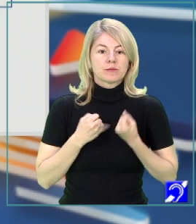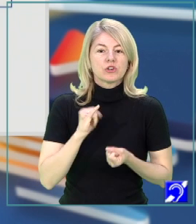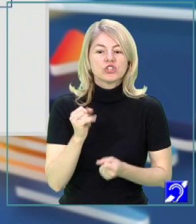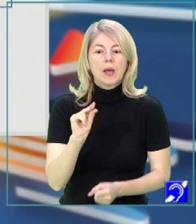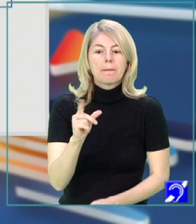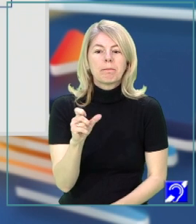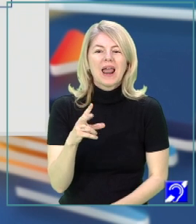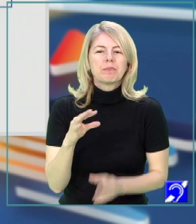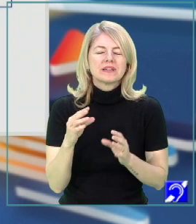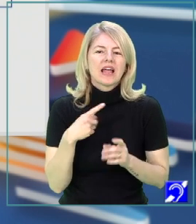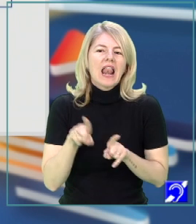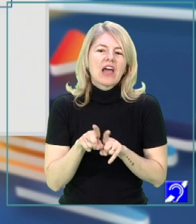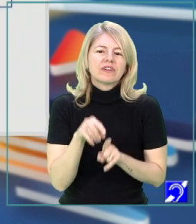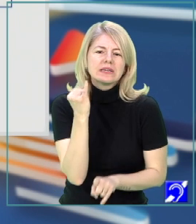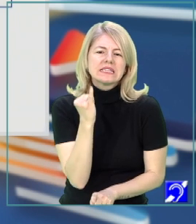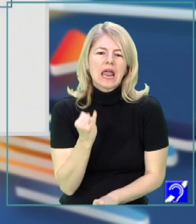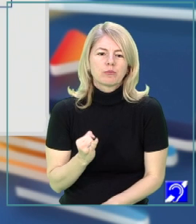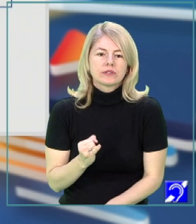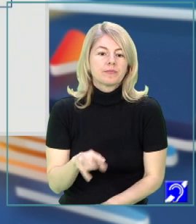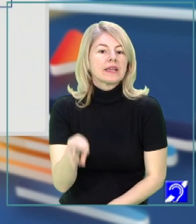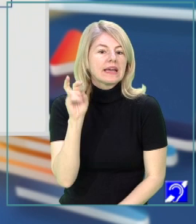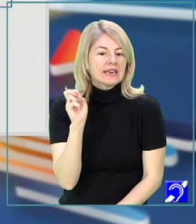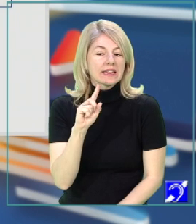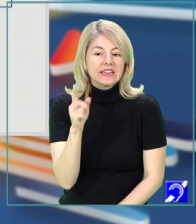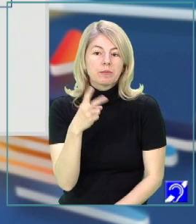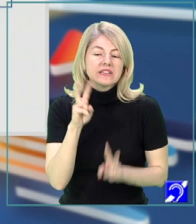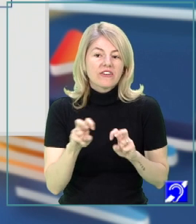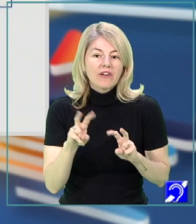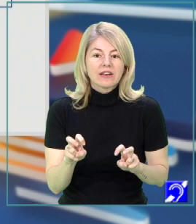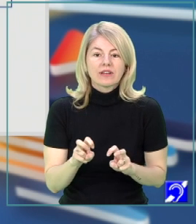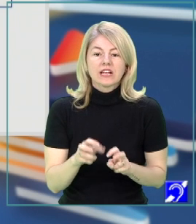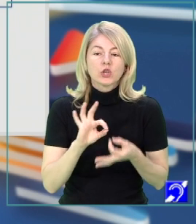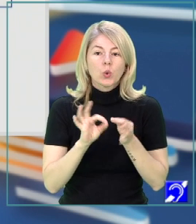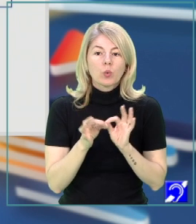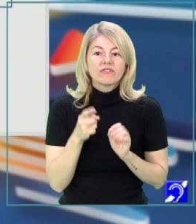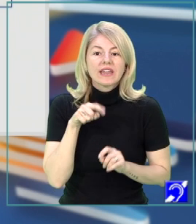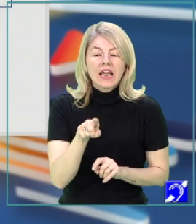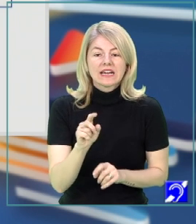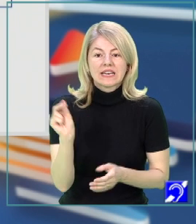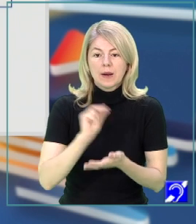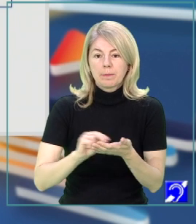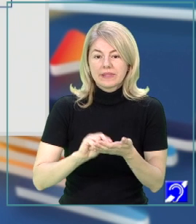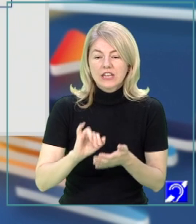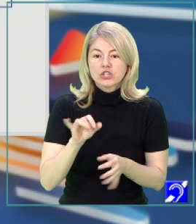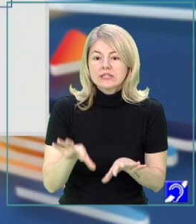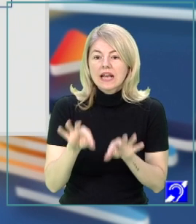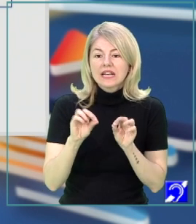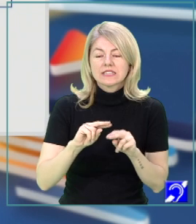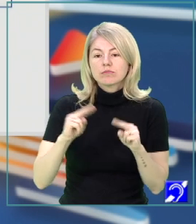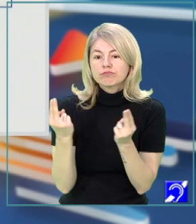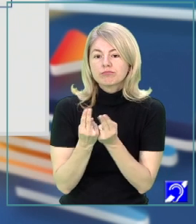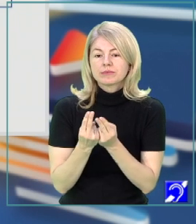și plăpândul. Înainte de toate, bineînțeles, trebuie să verificați cuvintele în text și să găsiți sinonime